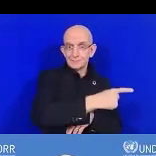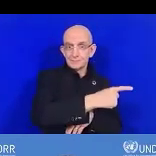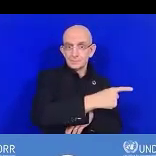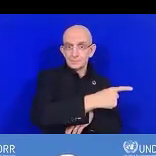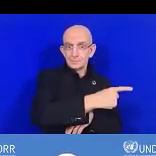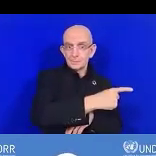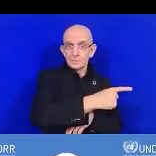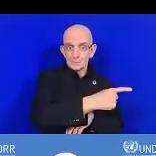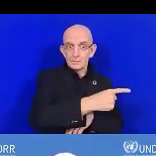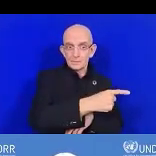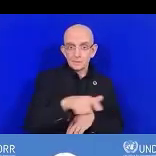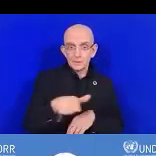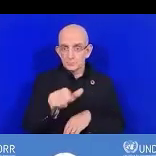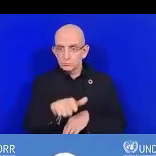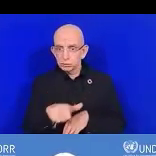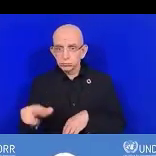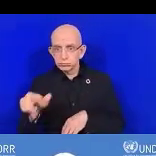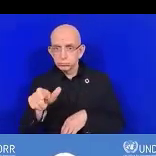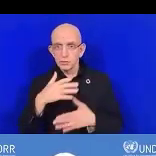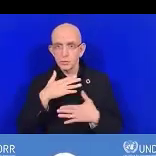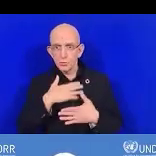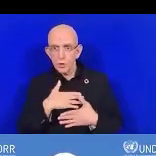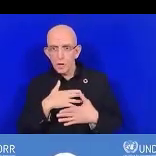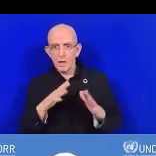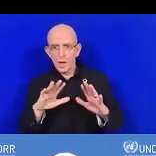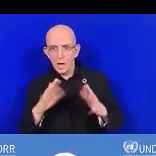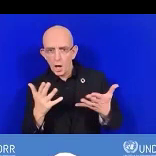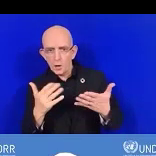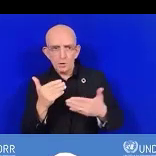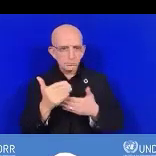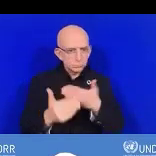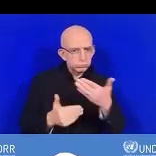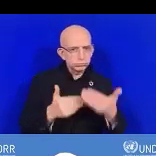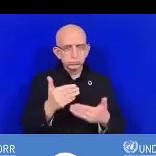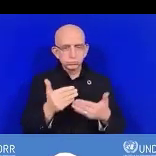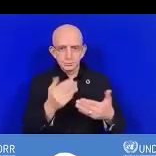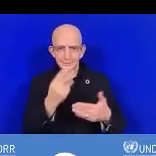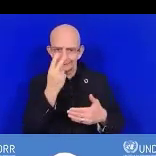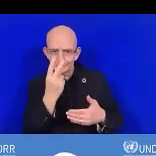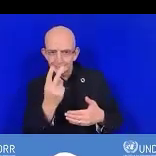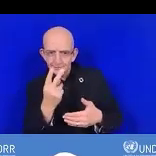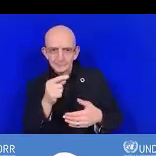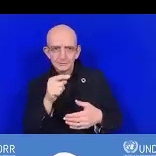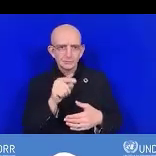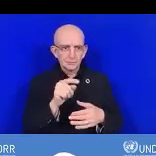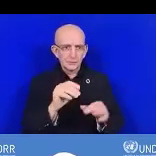10. Vous avez l'espace pour